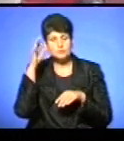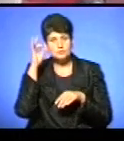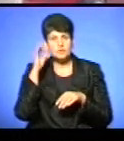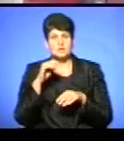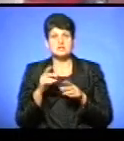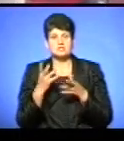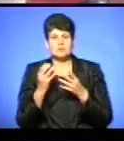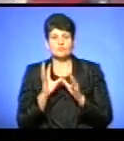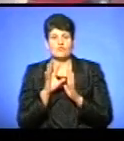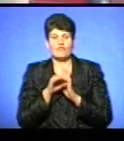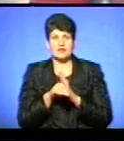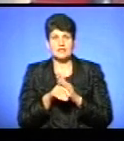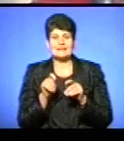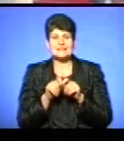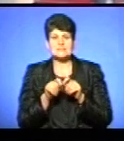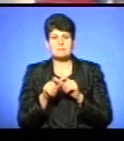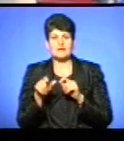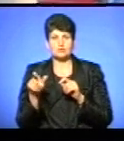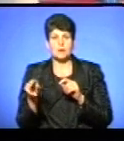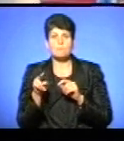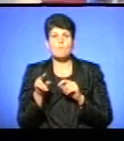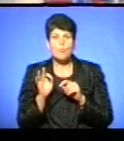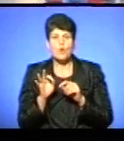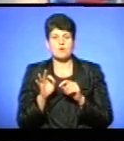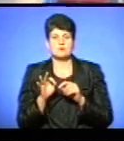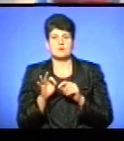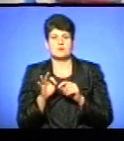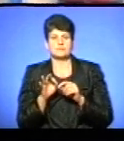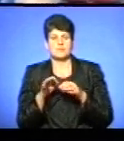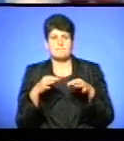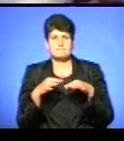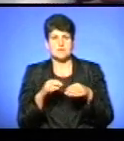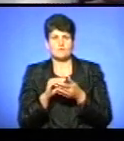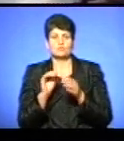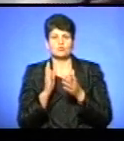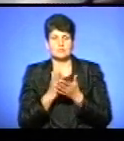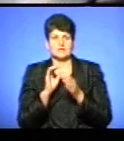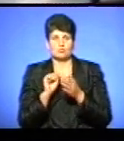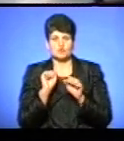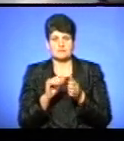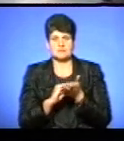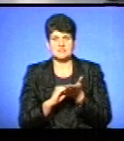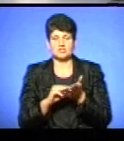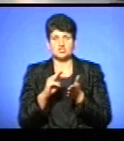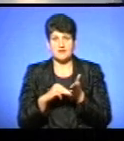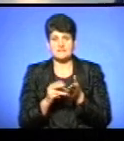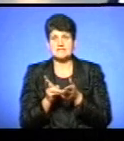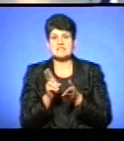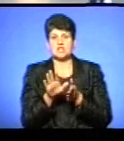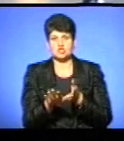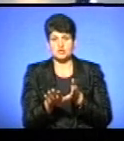самоврядування, інспектори по паркуванню, які будуть мати можливість виписувати штраф і залишати